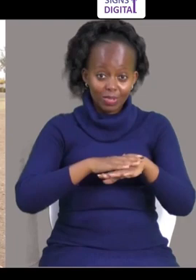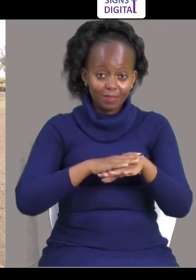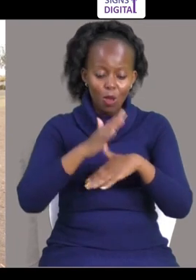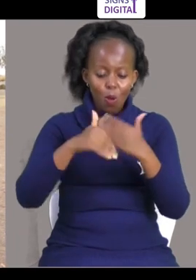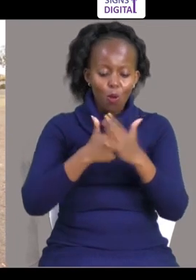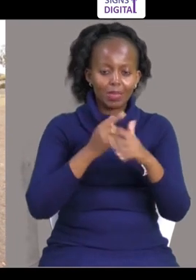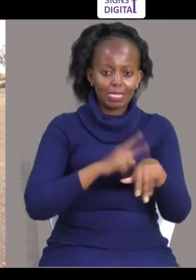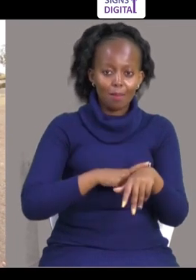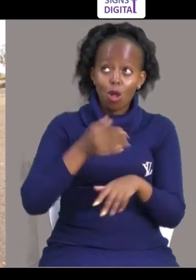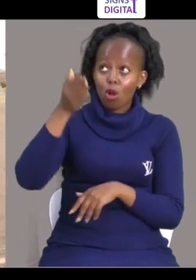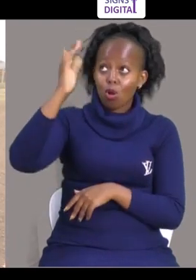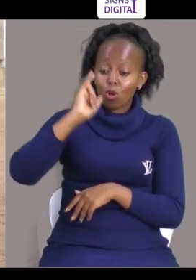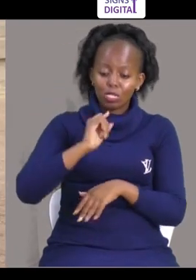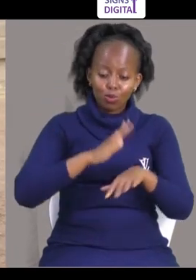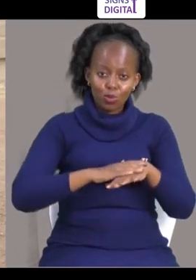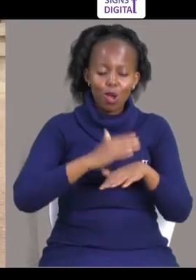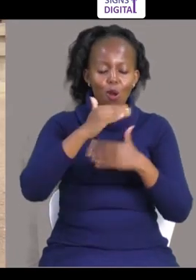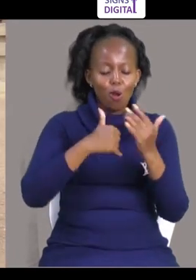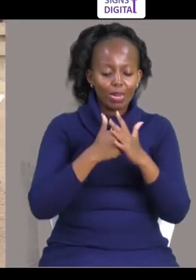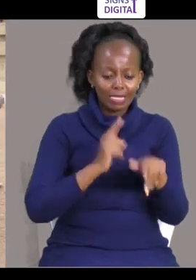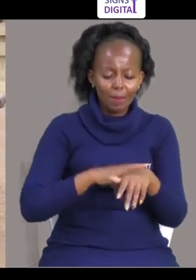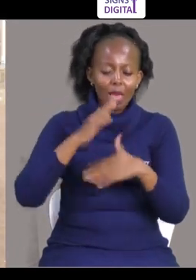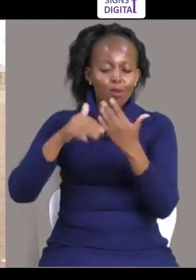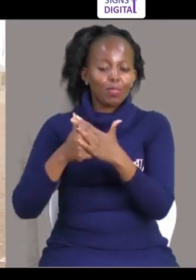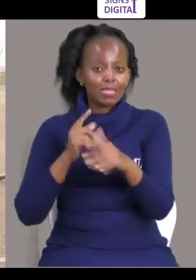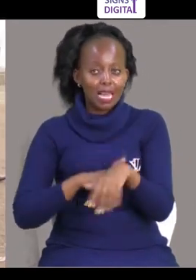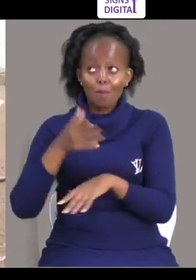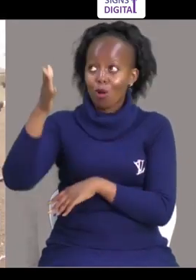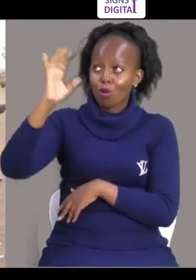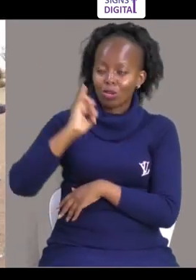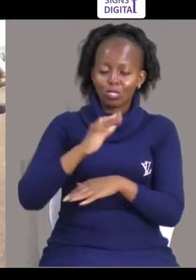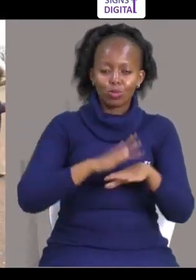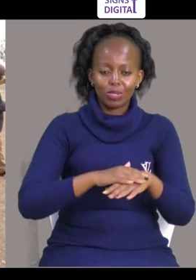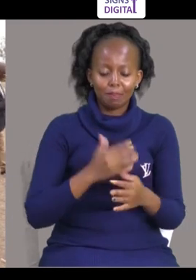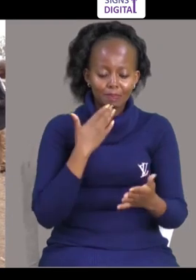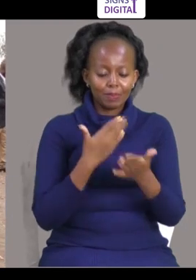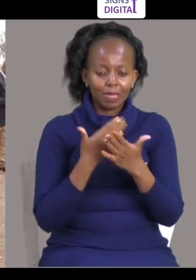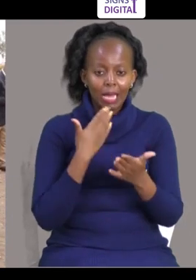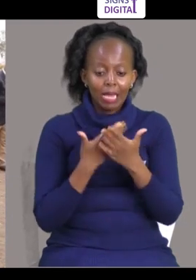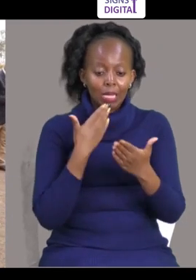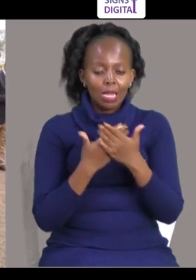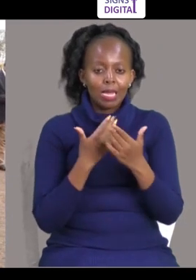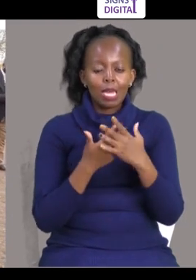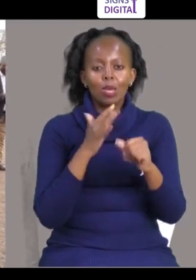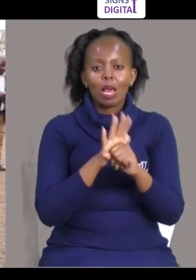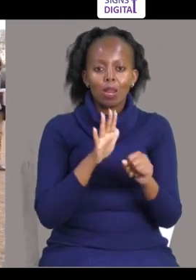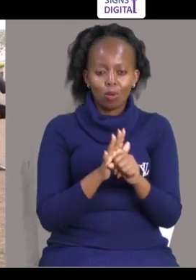God is good Mungu ni muwema Na kila wakati